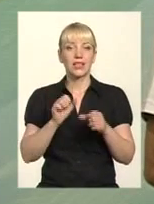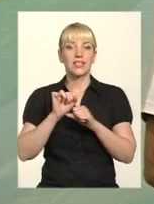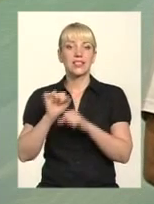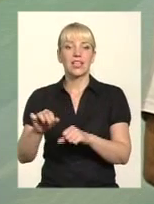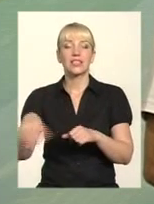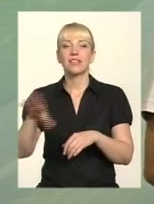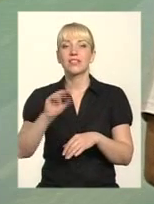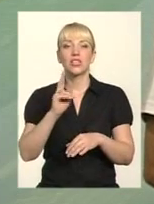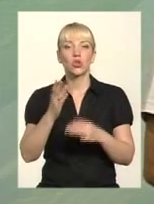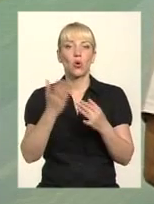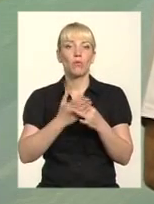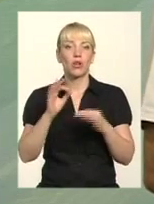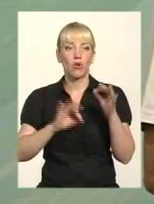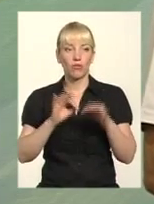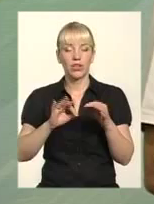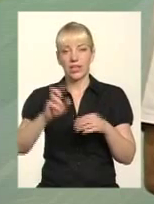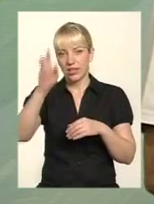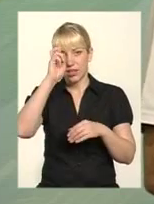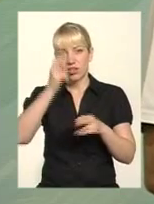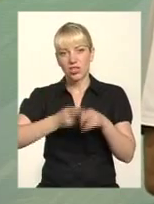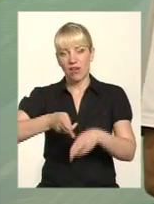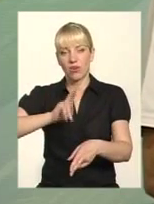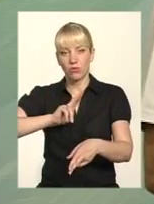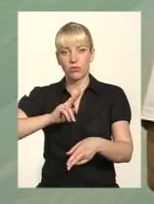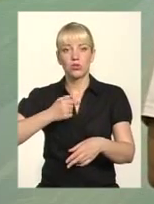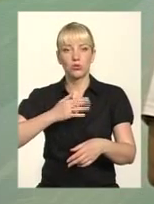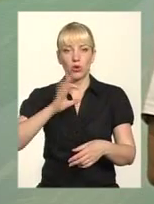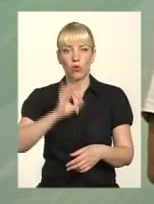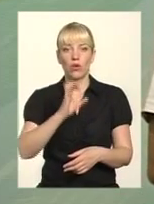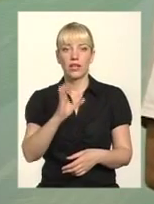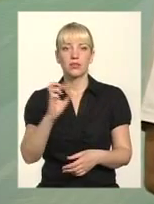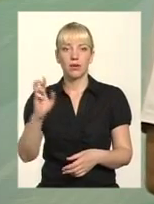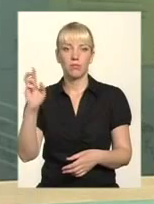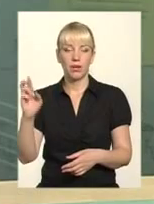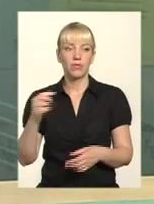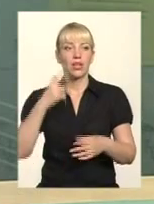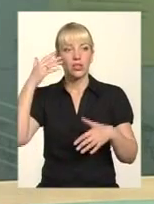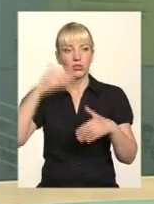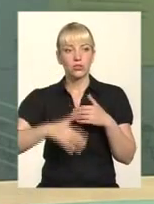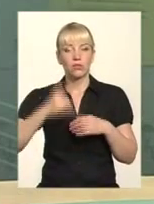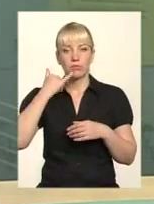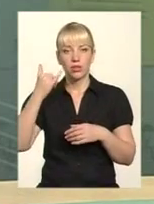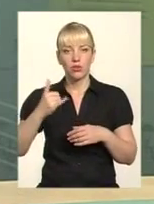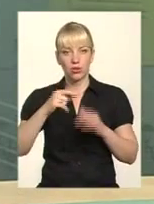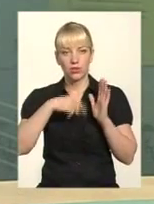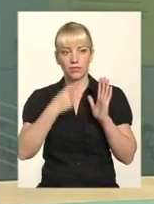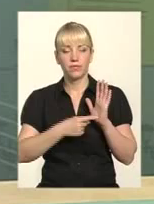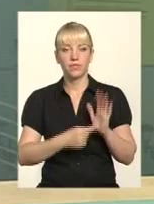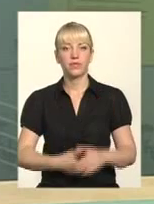пільговикам відділ соцзахисту державою компенсується на рахунок ОСББ. Зрозуміло, у нас світ дзвінок. Слухаємо вас.